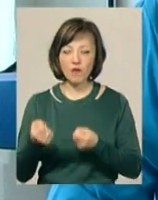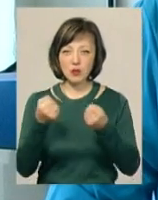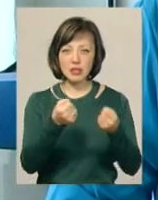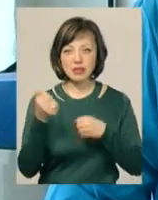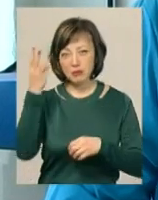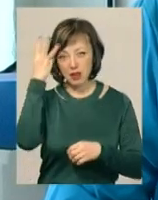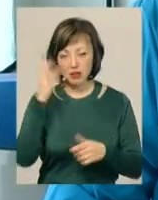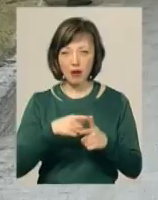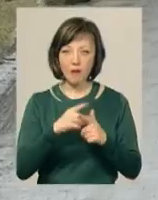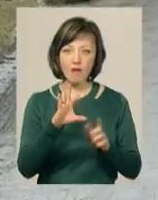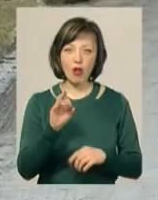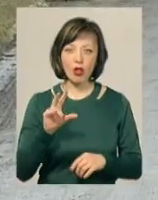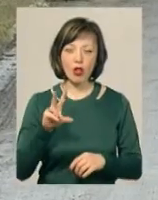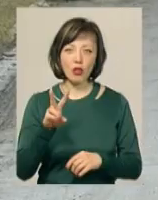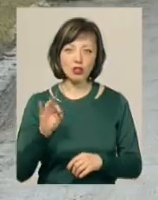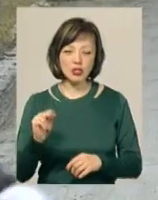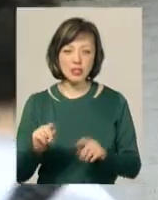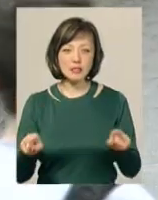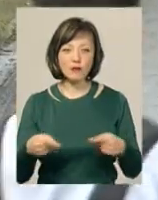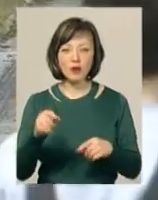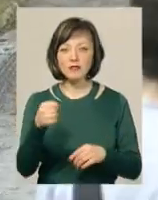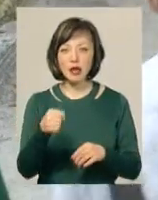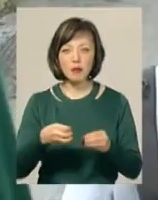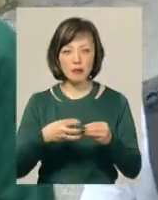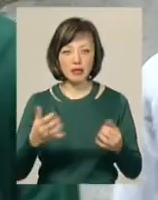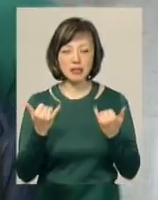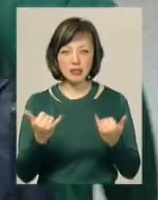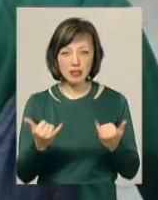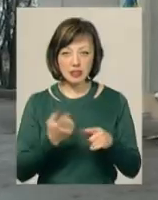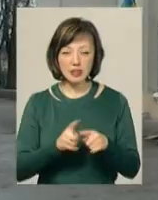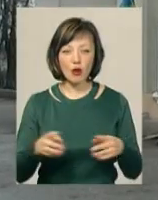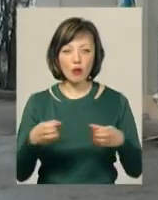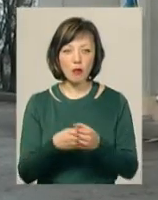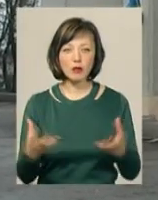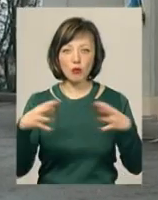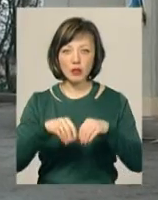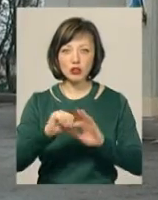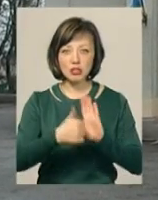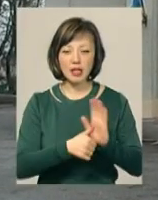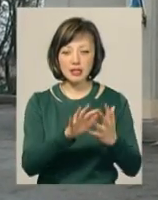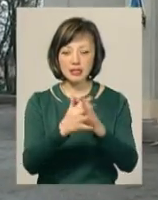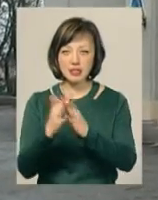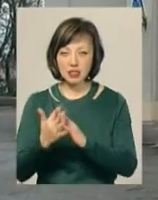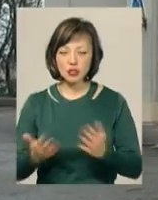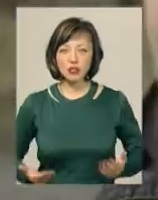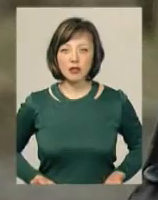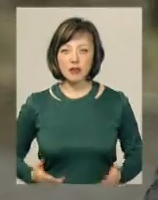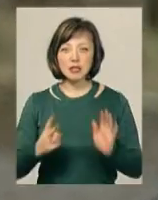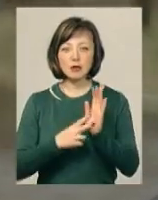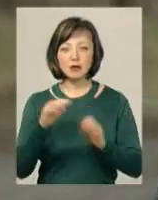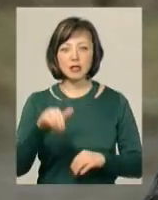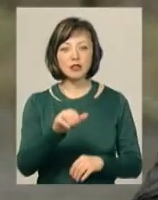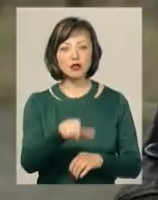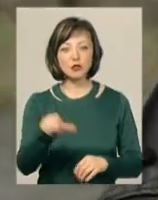Хмельницька чи з Волочинська хліб. Створена у серпні 2015-го. Нині наркевицька громада об'єднує 16 сіл, в яких мешкають майже 7